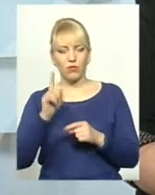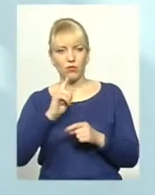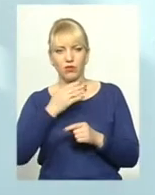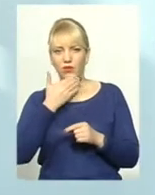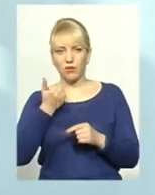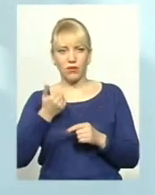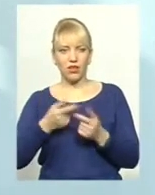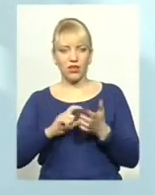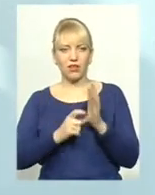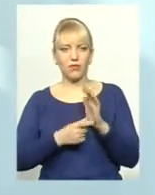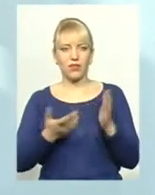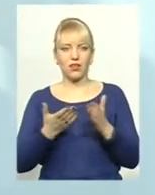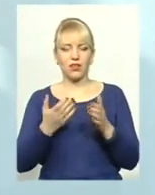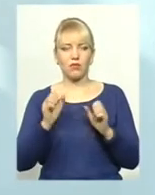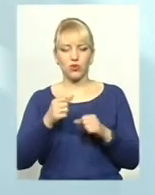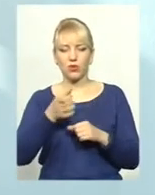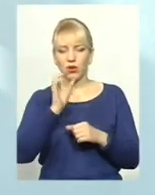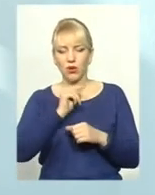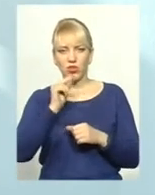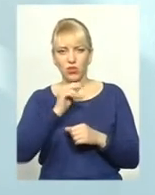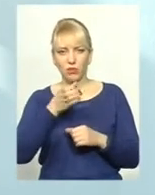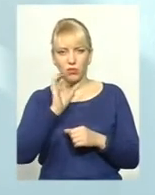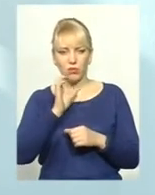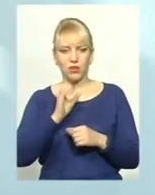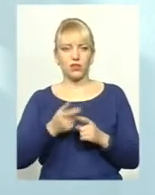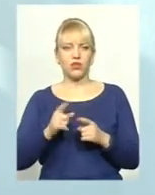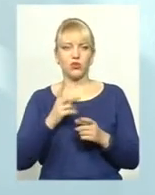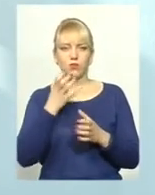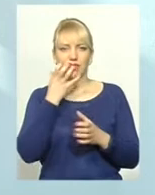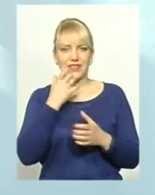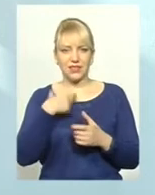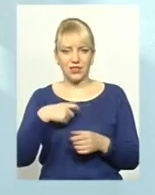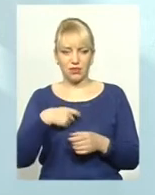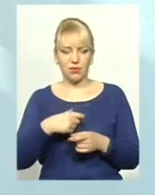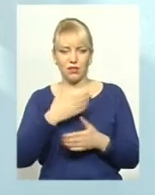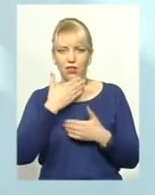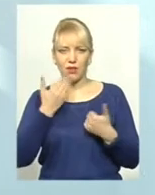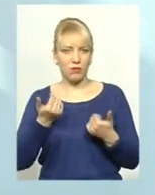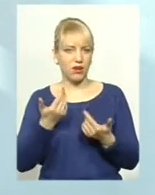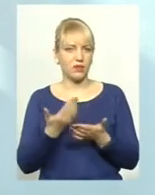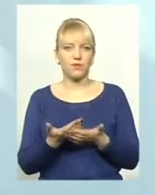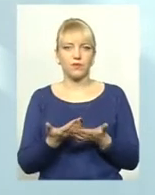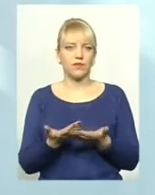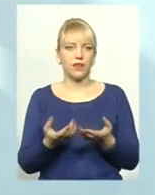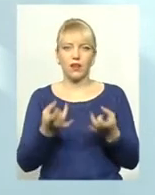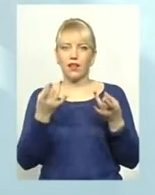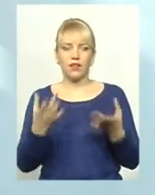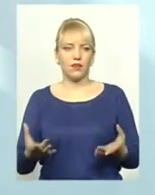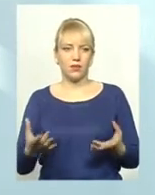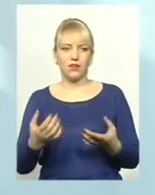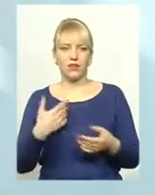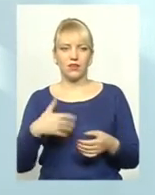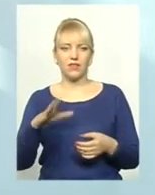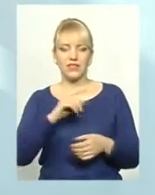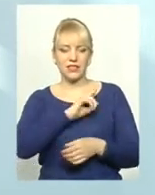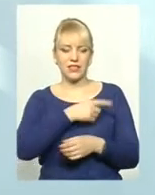кімнатків, які вони можуть попити чаю, зігрітися. Ще це все в процесі виробництва. Немає навіть, ну, елементарних. Зараз ми всі